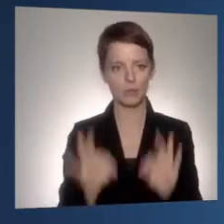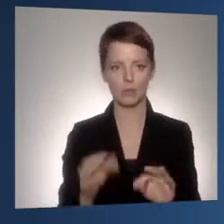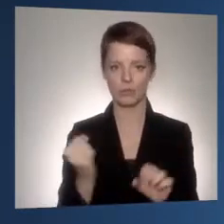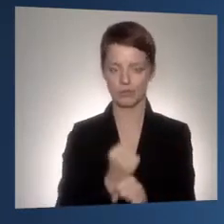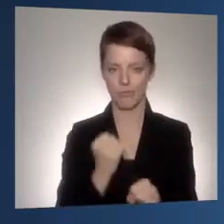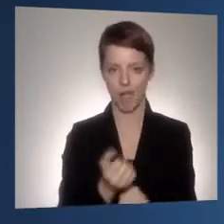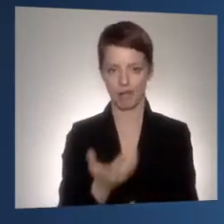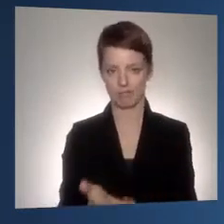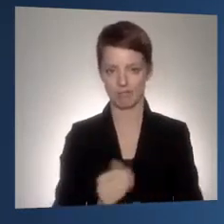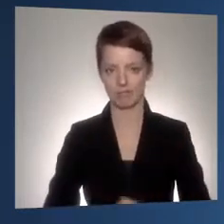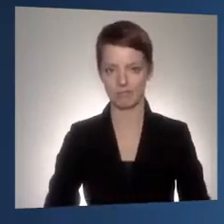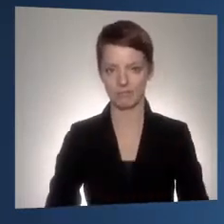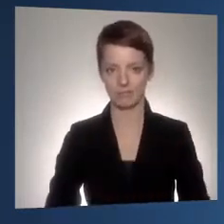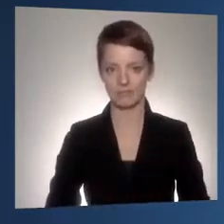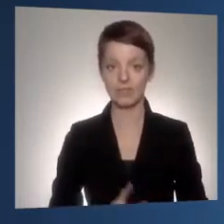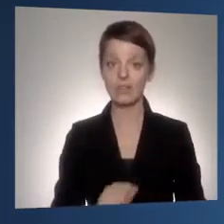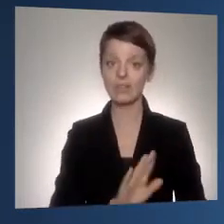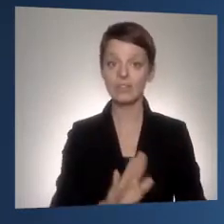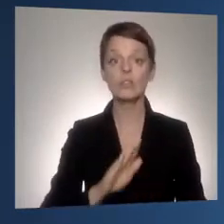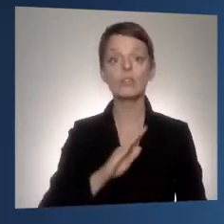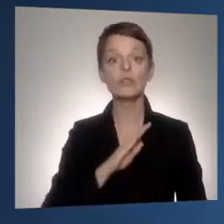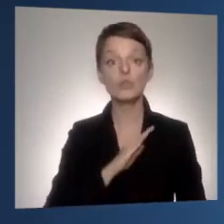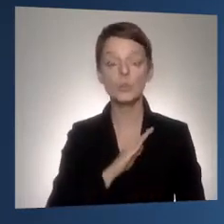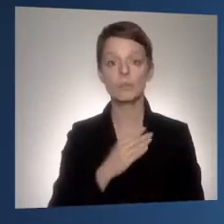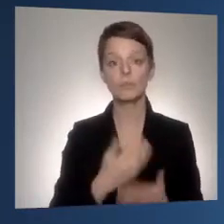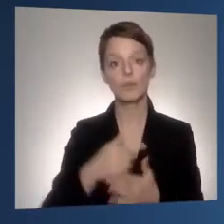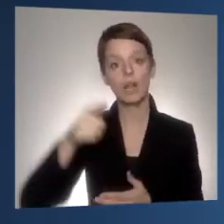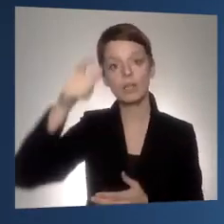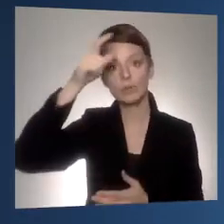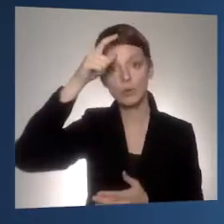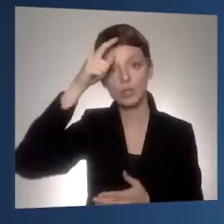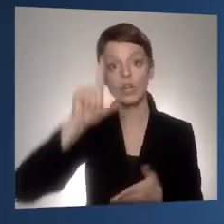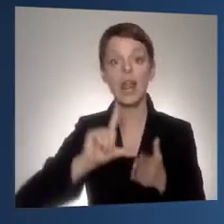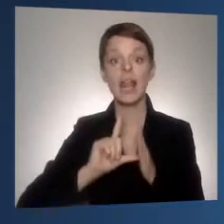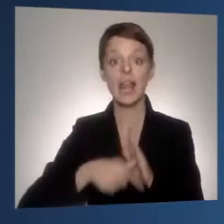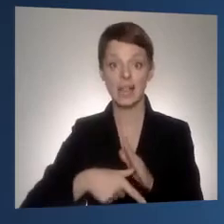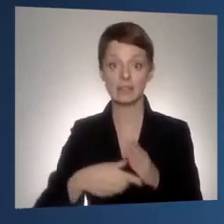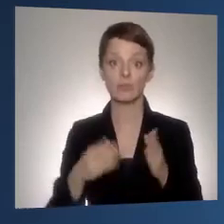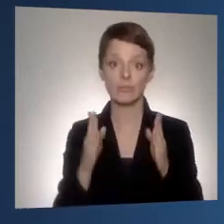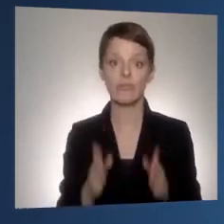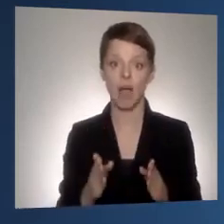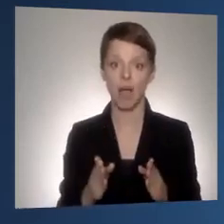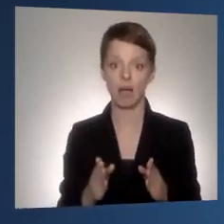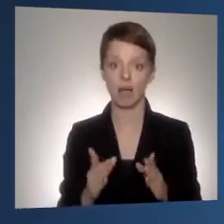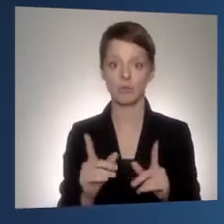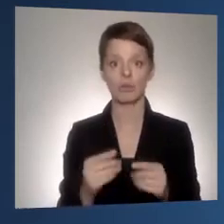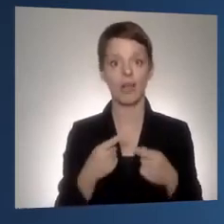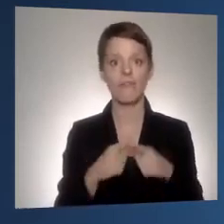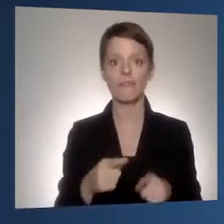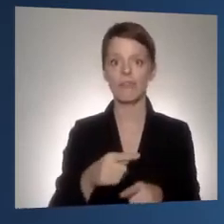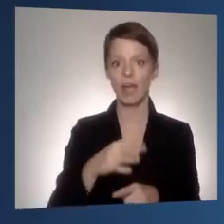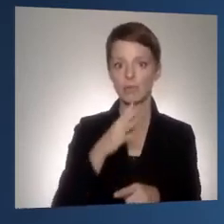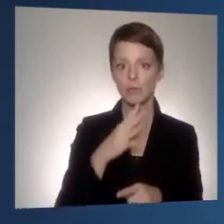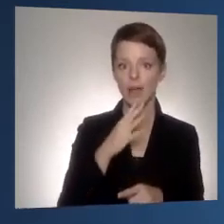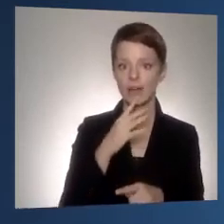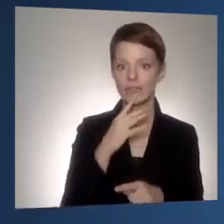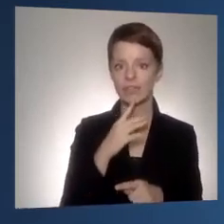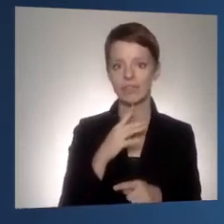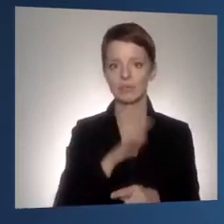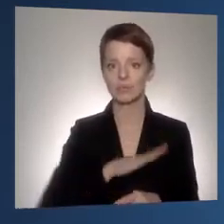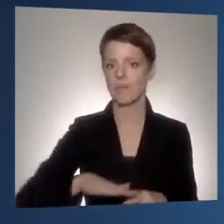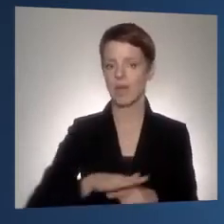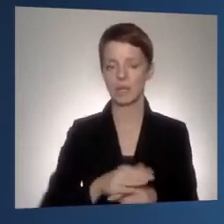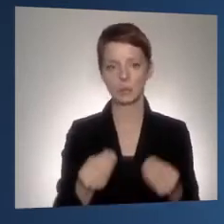Schule beispielsweise türkisch ein Leistungsfach sein kann. Also eine Fremdsprache, die nicht gerade gängig ist in unserem Bereich.